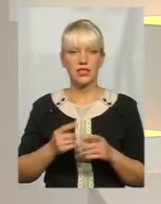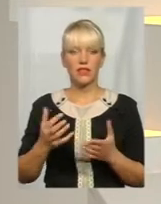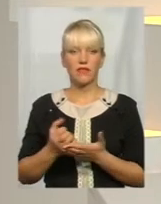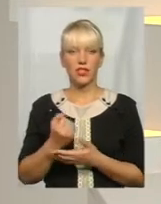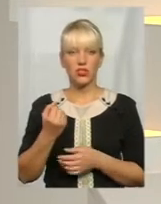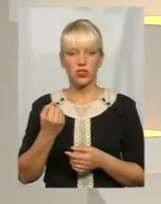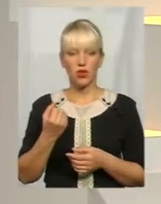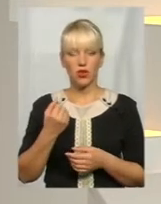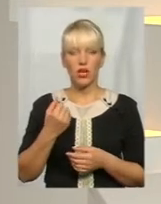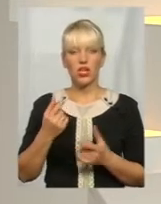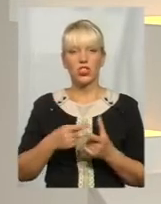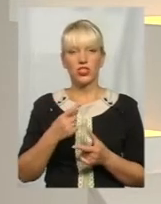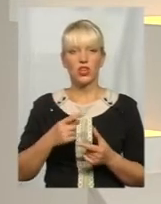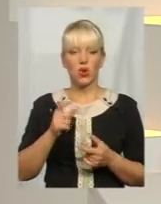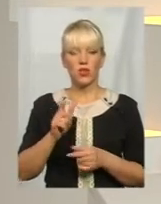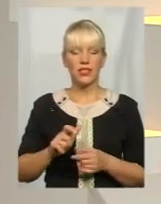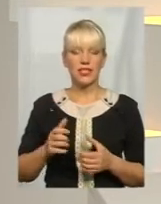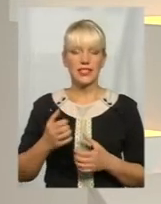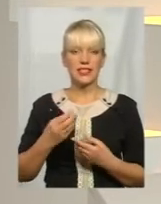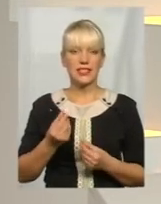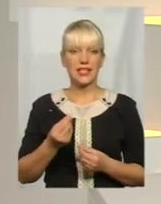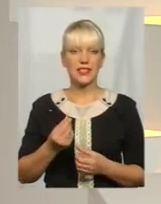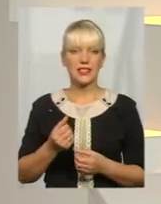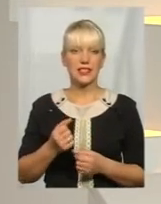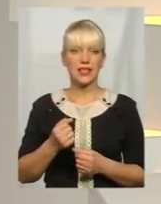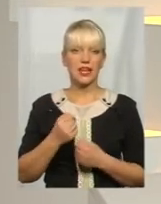чи людина застрахована, чи, можливо,